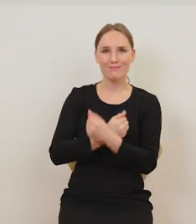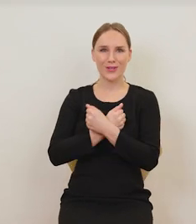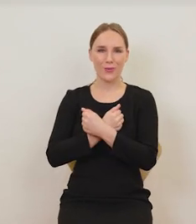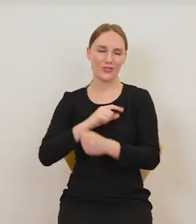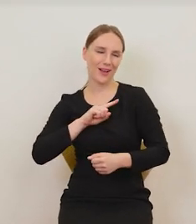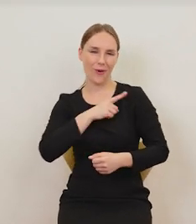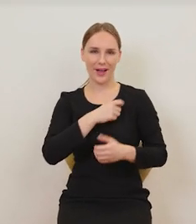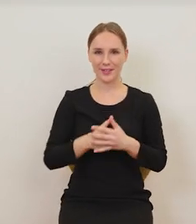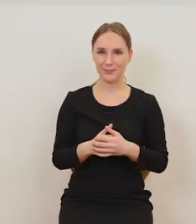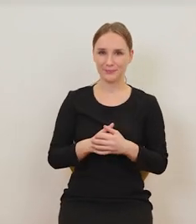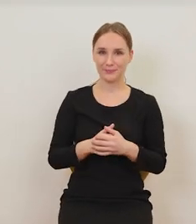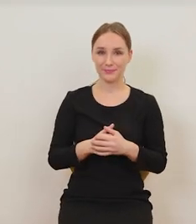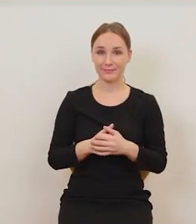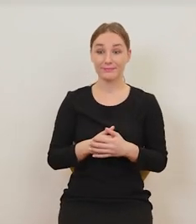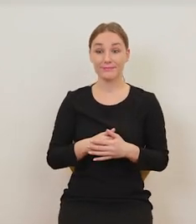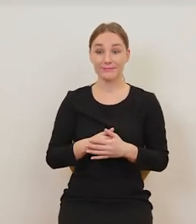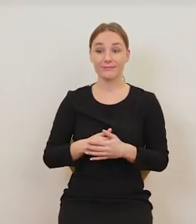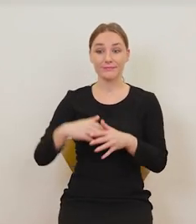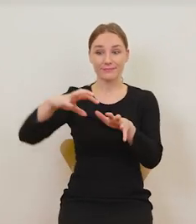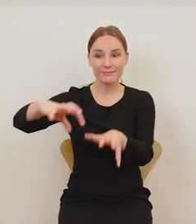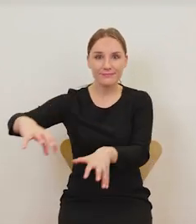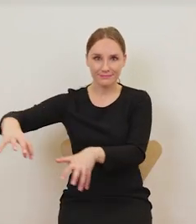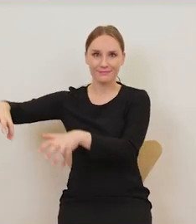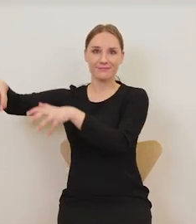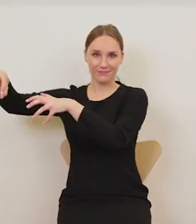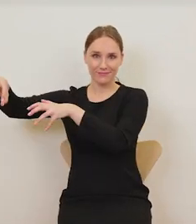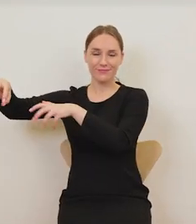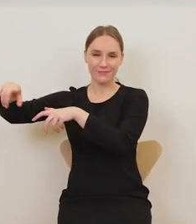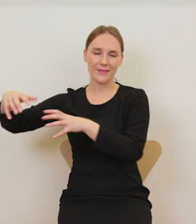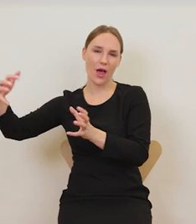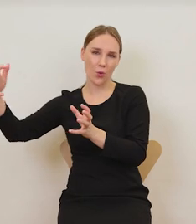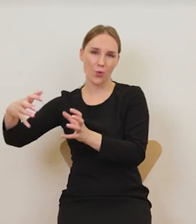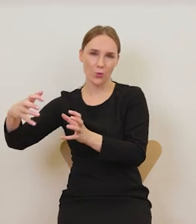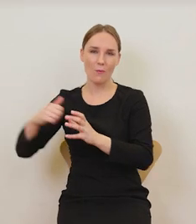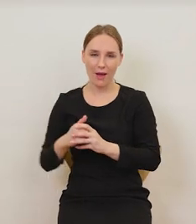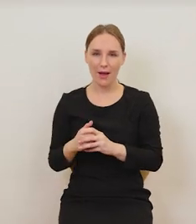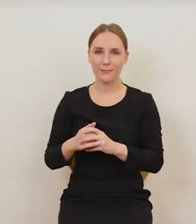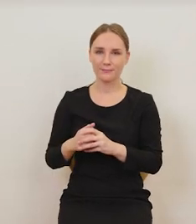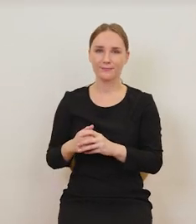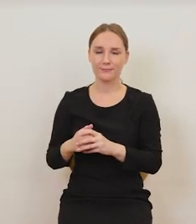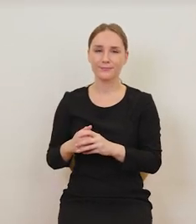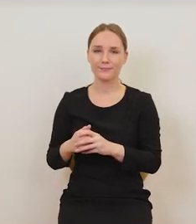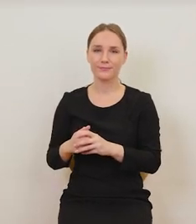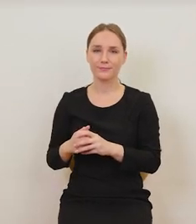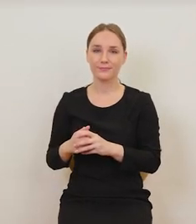Obok niego dalej po lewej stronie cała kompania Bachusa, tutaj są